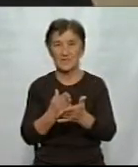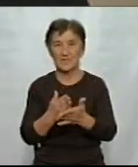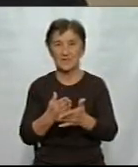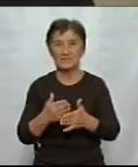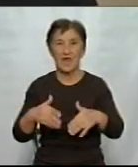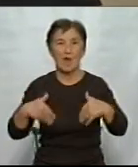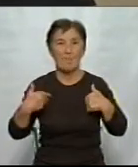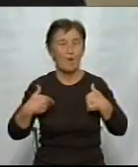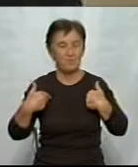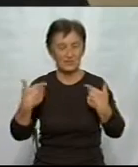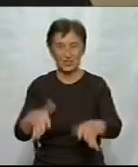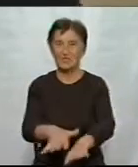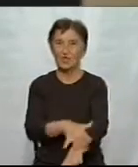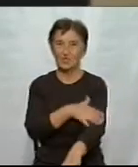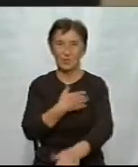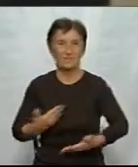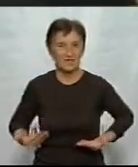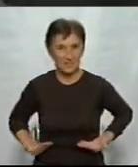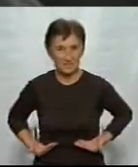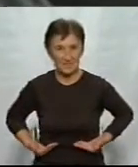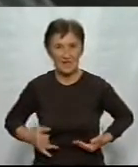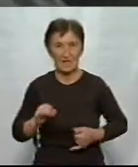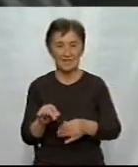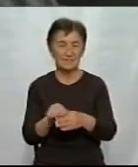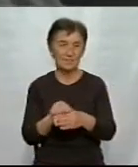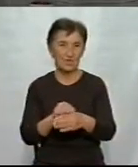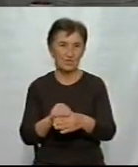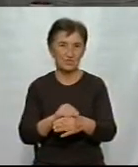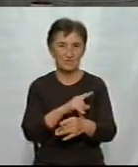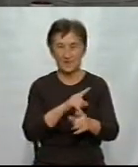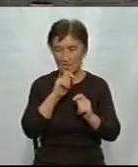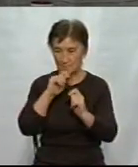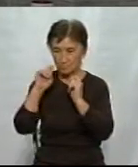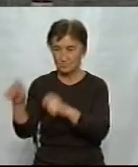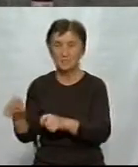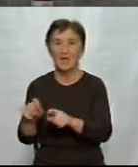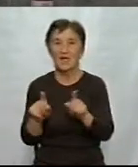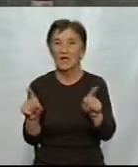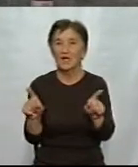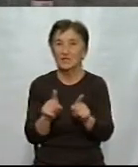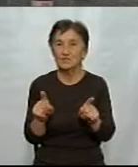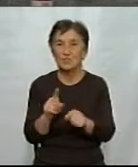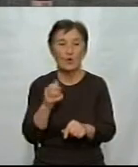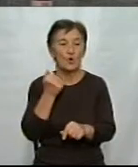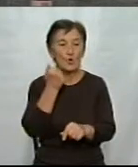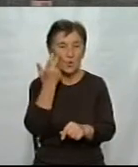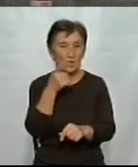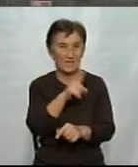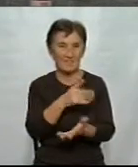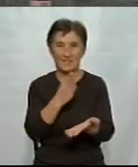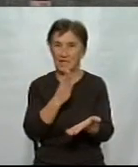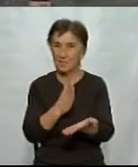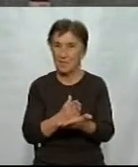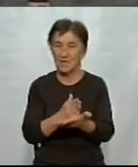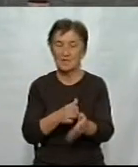життя. І довгого – це співзвучно з прізвищем дарувальника. Замість того, аби, коли вони мають владу і